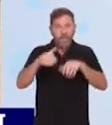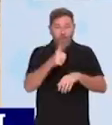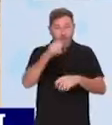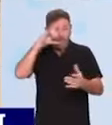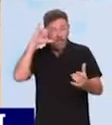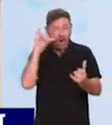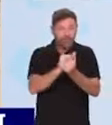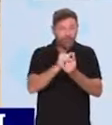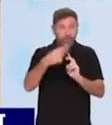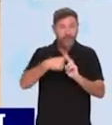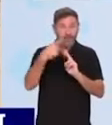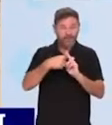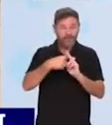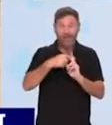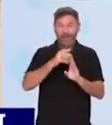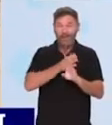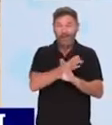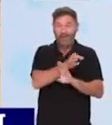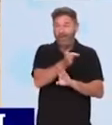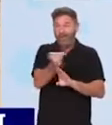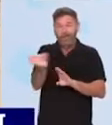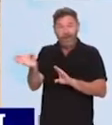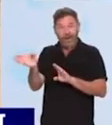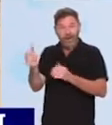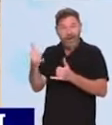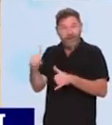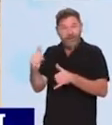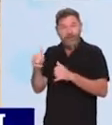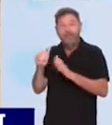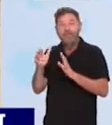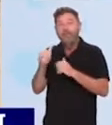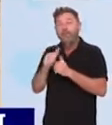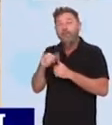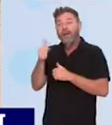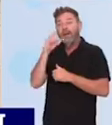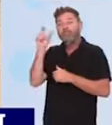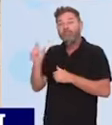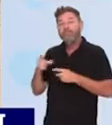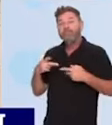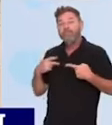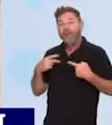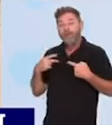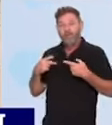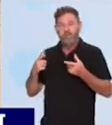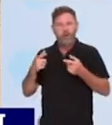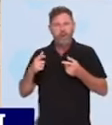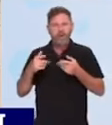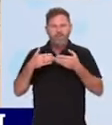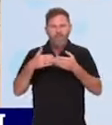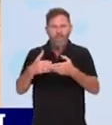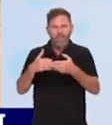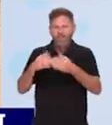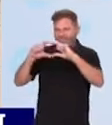passés de l'autre côté de la frontière. Ils sont, selon le rescapé, abordés par des Zodiacs avec écrit «